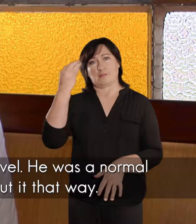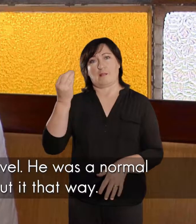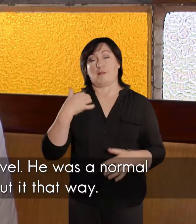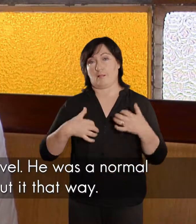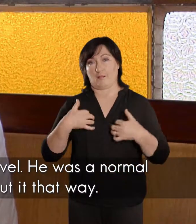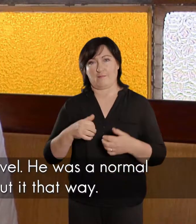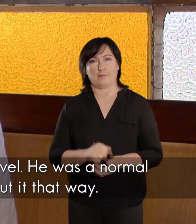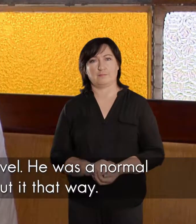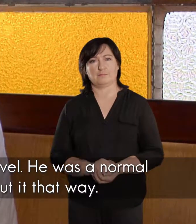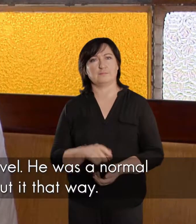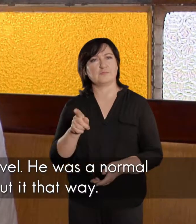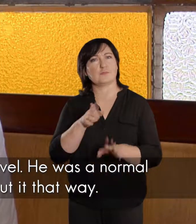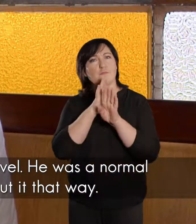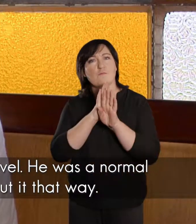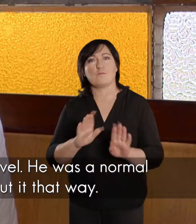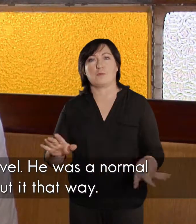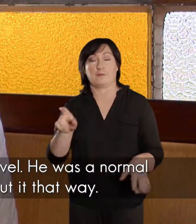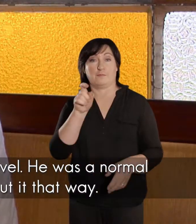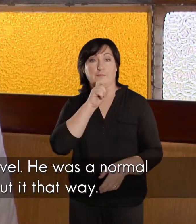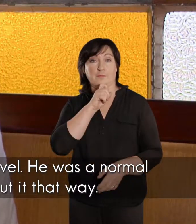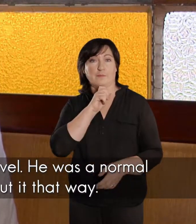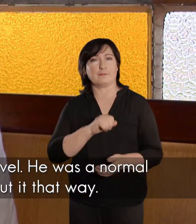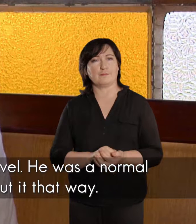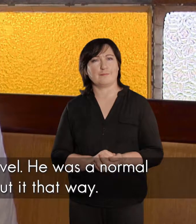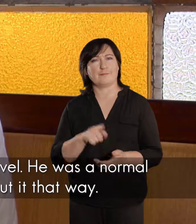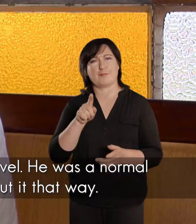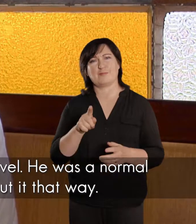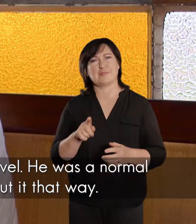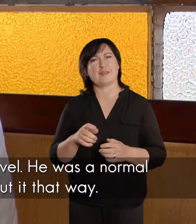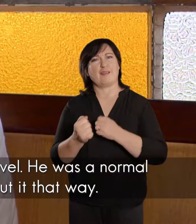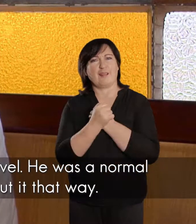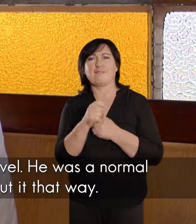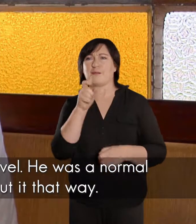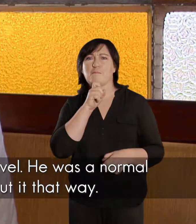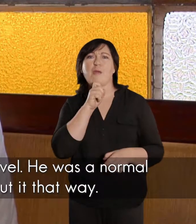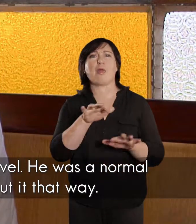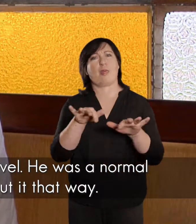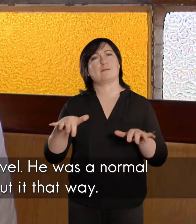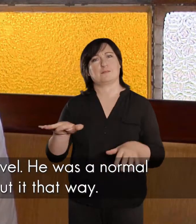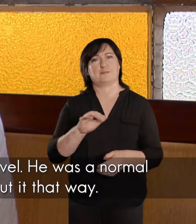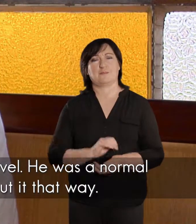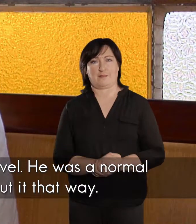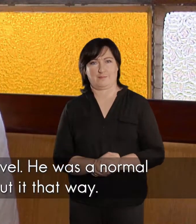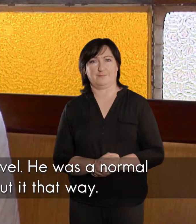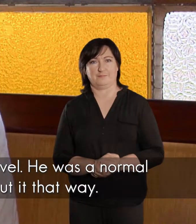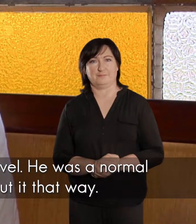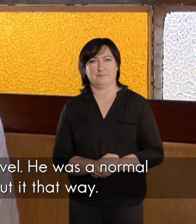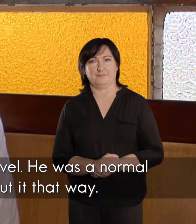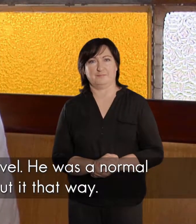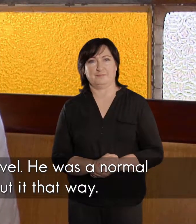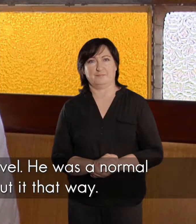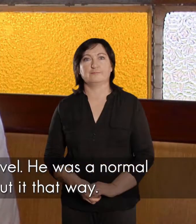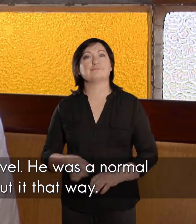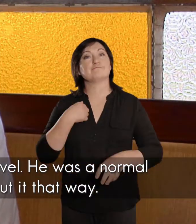belee, op gieselike vlak. Hy was een gewone man, hy was iemand, een meese